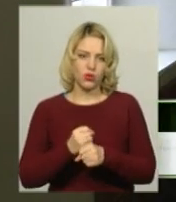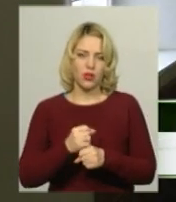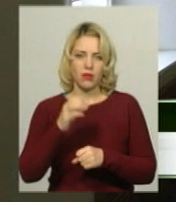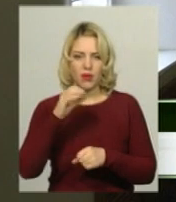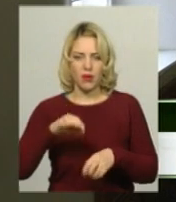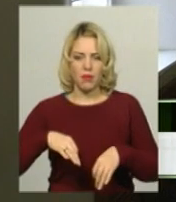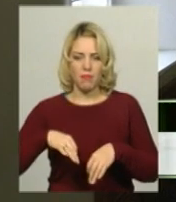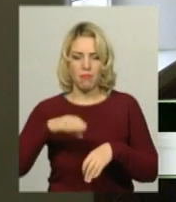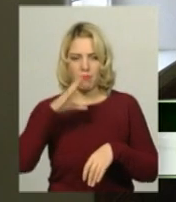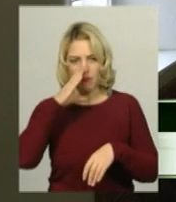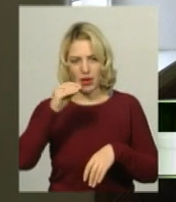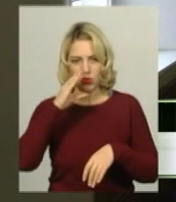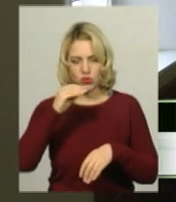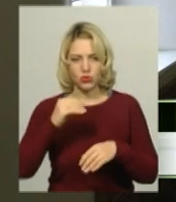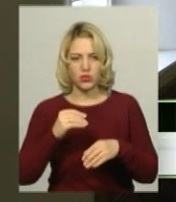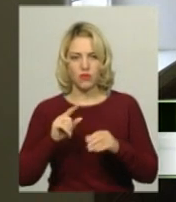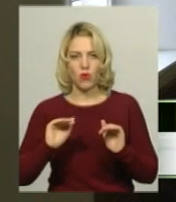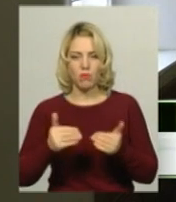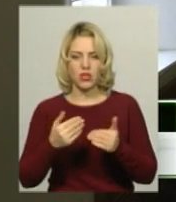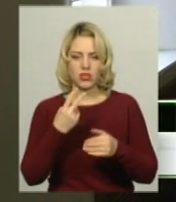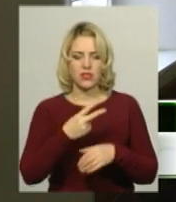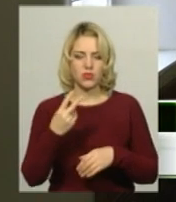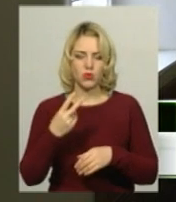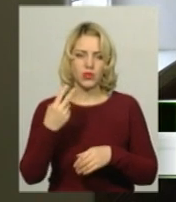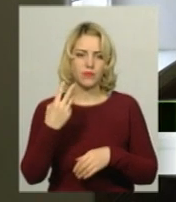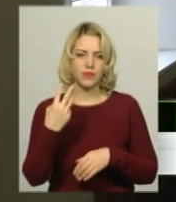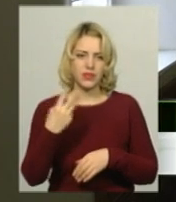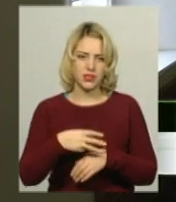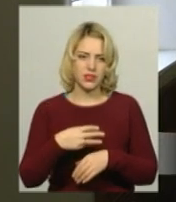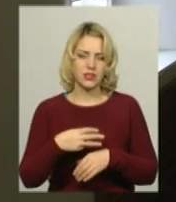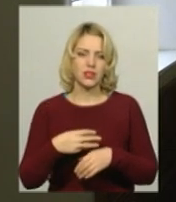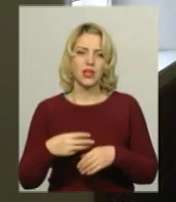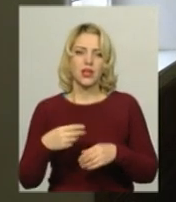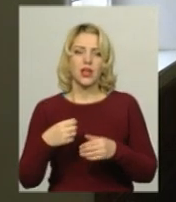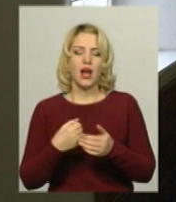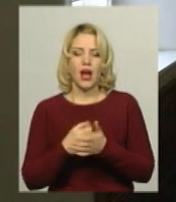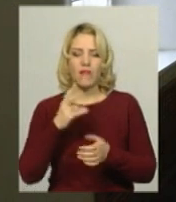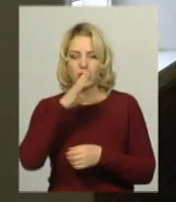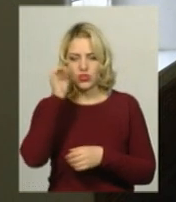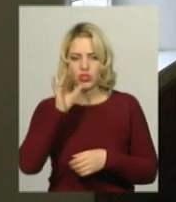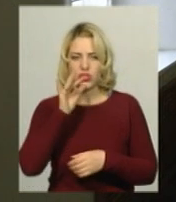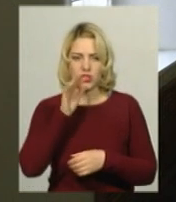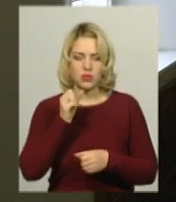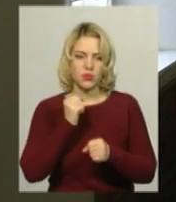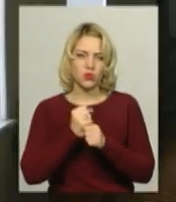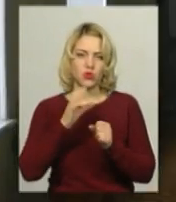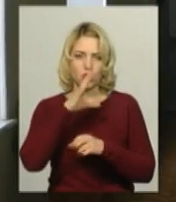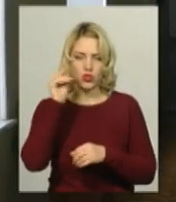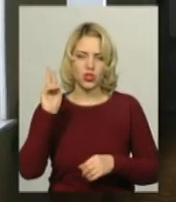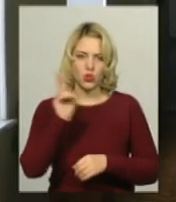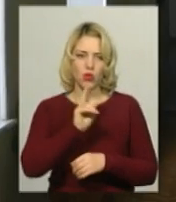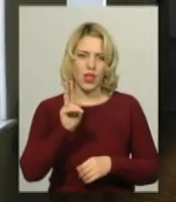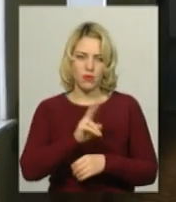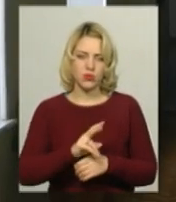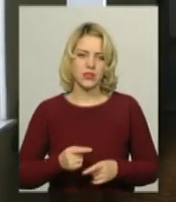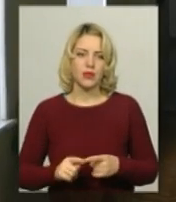обмежена десь 22.30, максимум 23 години. В нічний час працюють нічні тролейбуси. Поки що